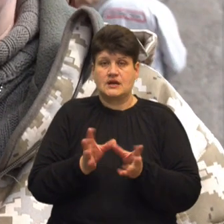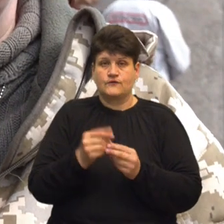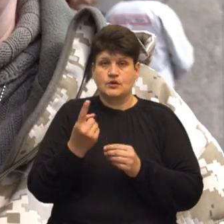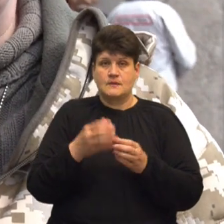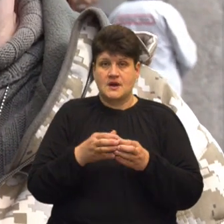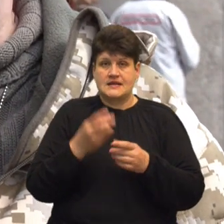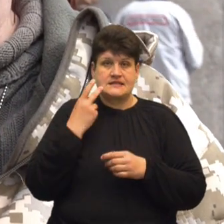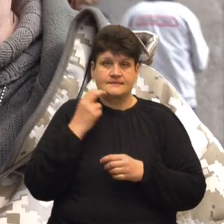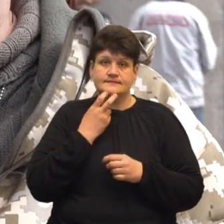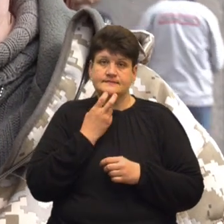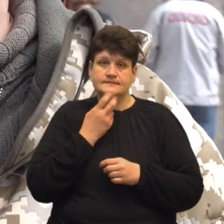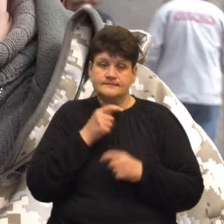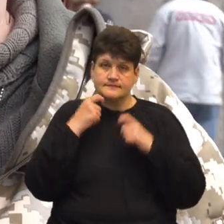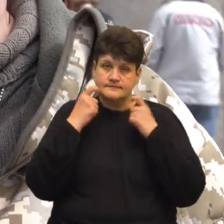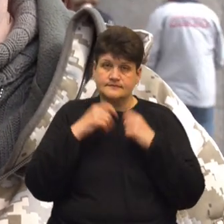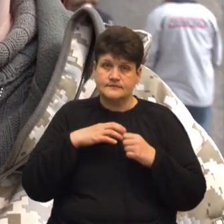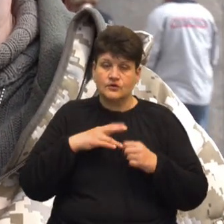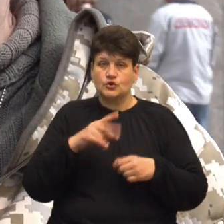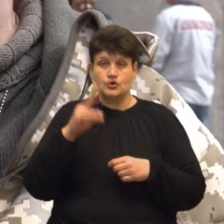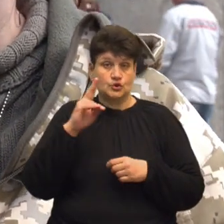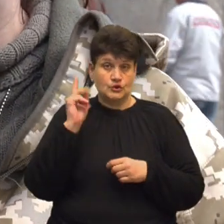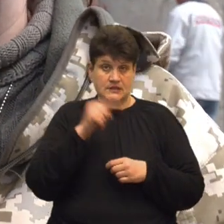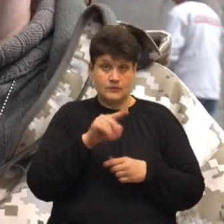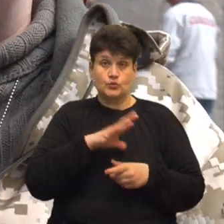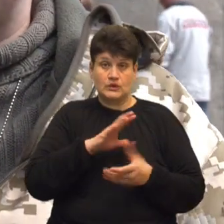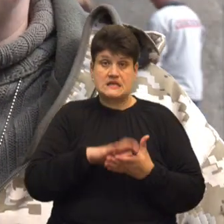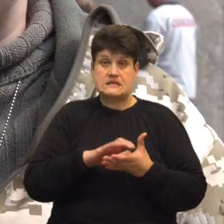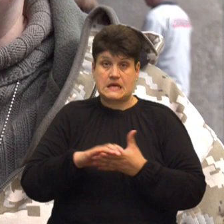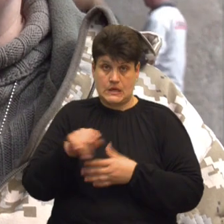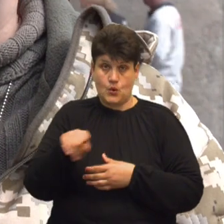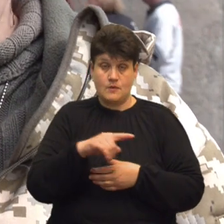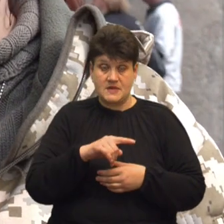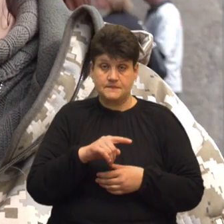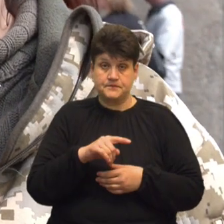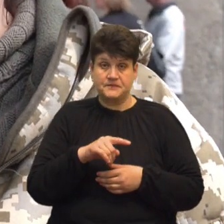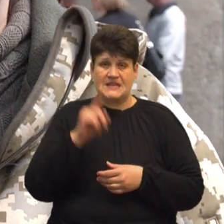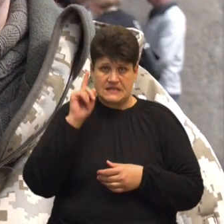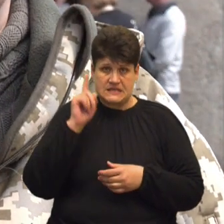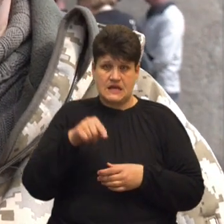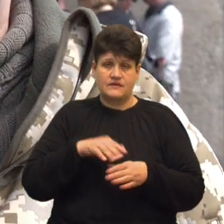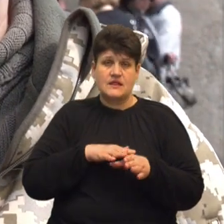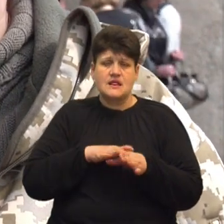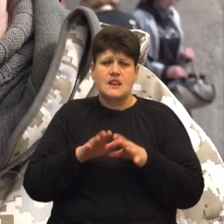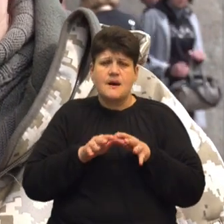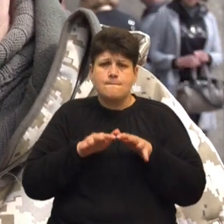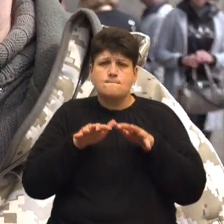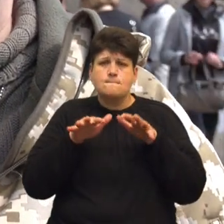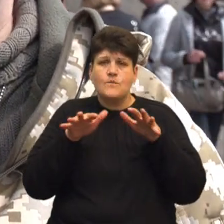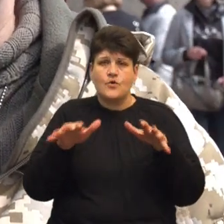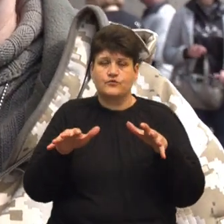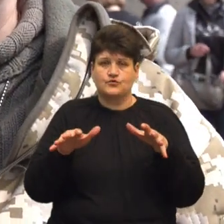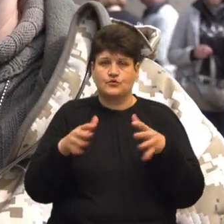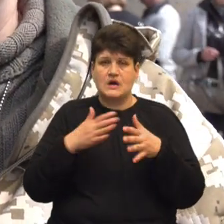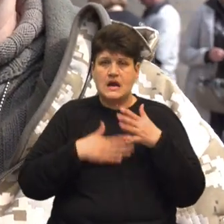посміхався. Всі, хто з ним були знайомі, знали. Він наповнював день радістю.